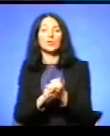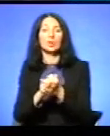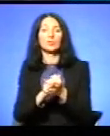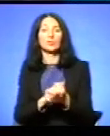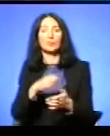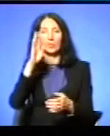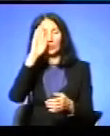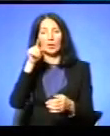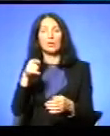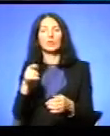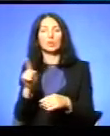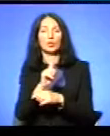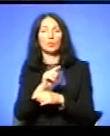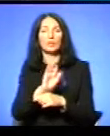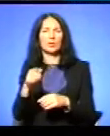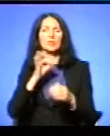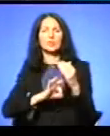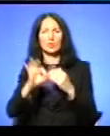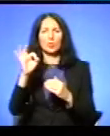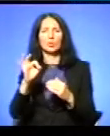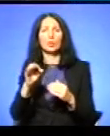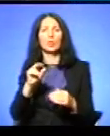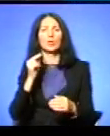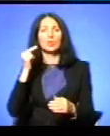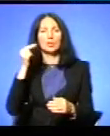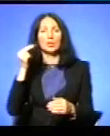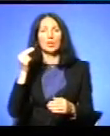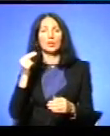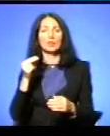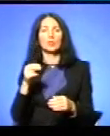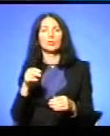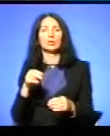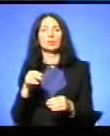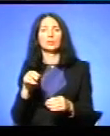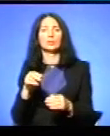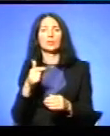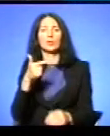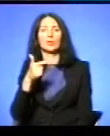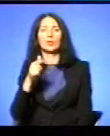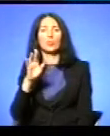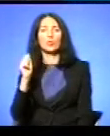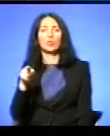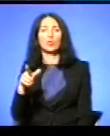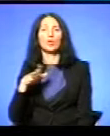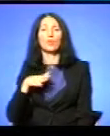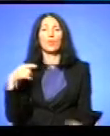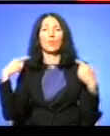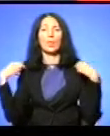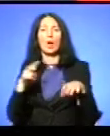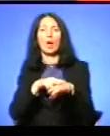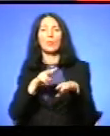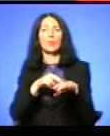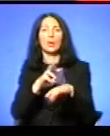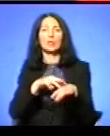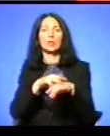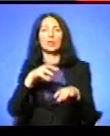Ну, і Мінський Дняк Я десь в Черніїв Такий Бідьовка, Григорій Бідьовка Він тоді був в чині майора Коли він був слідчим